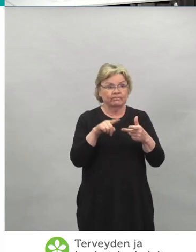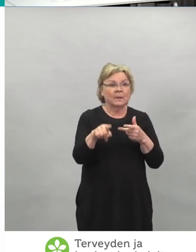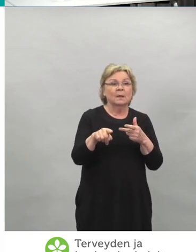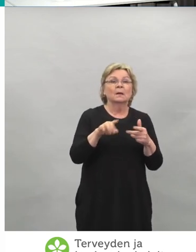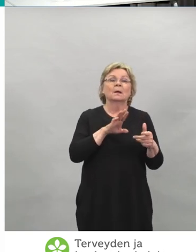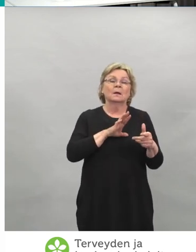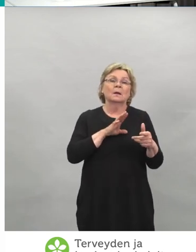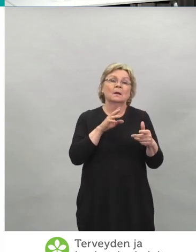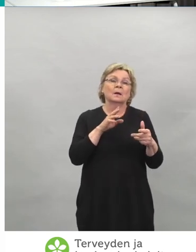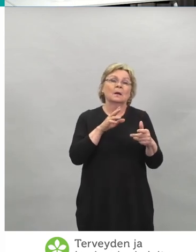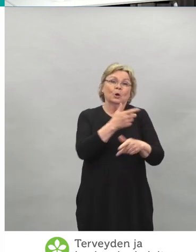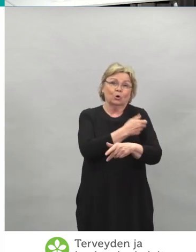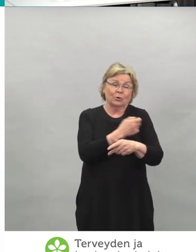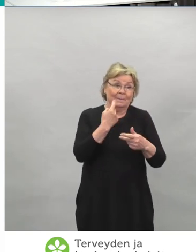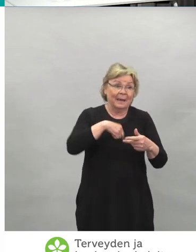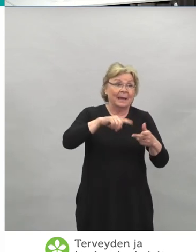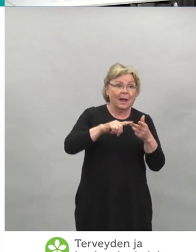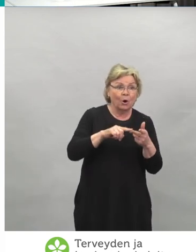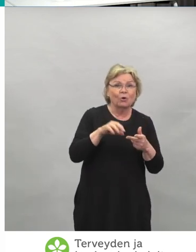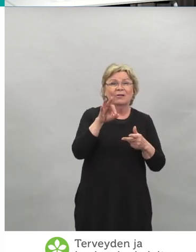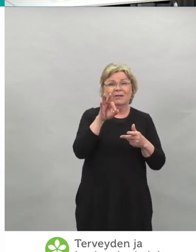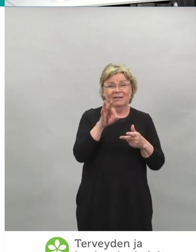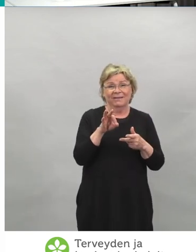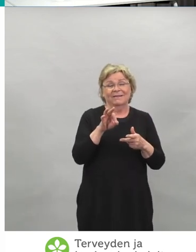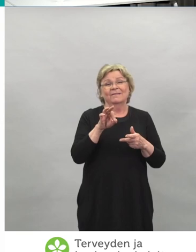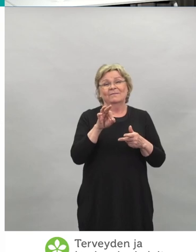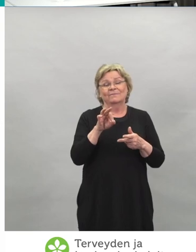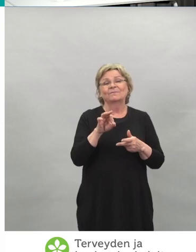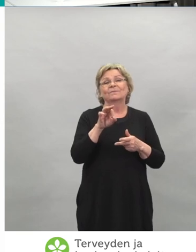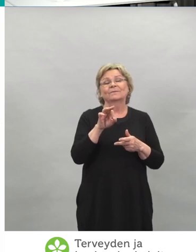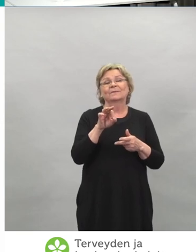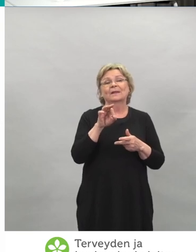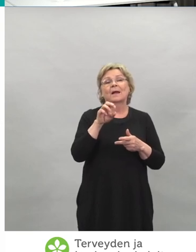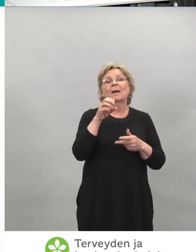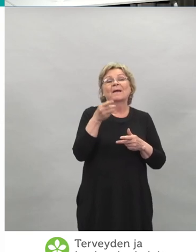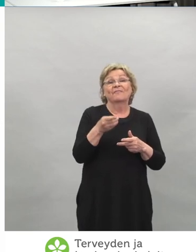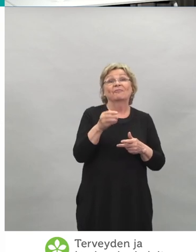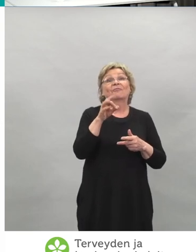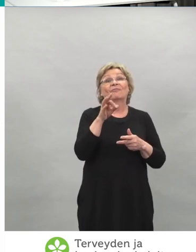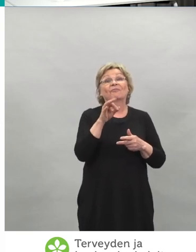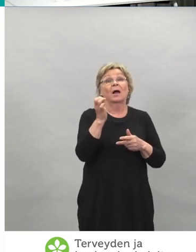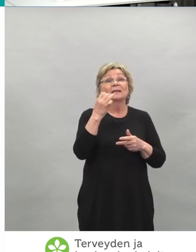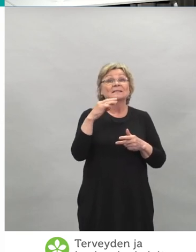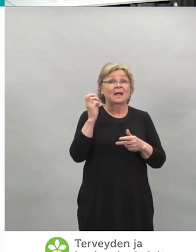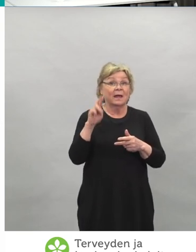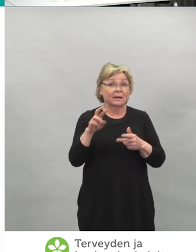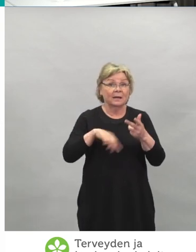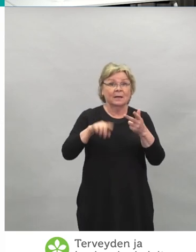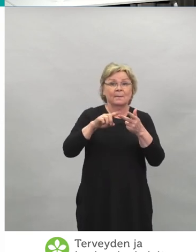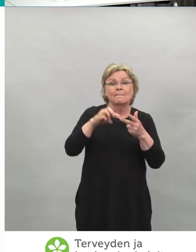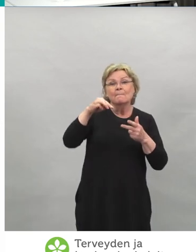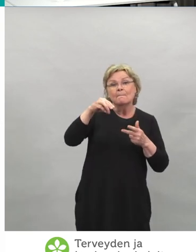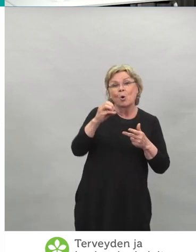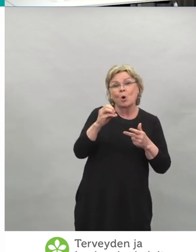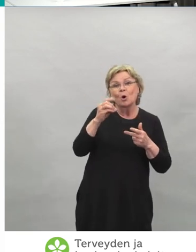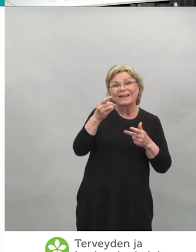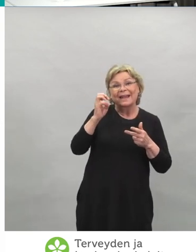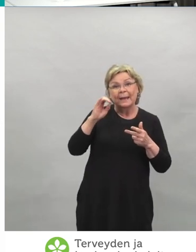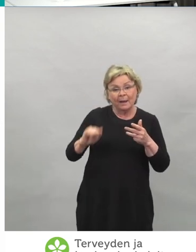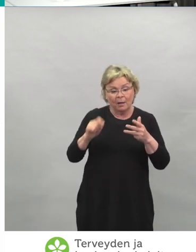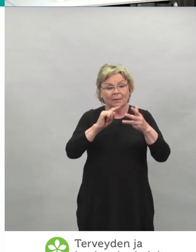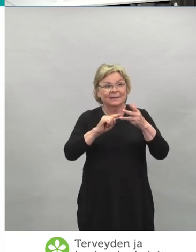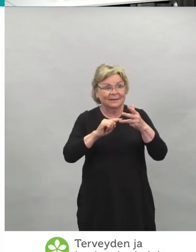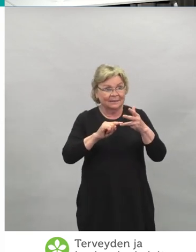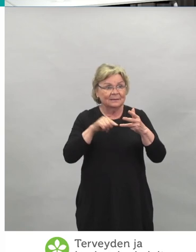annetaan. Eli meillä on BioNTech-Pfizerin Comirnaty, Modernan rokote ja AstraZenecan